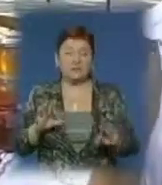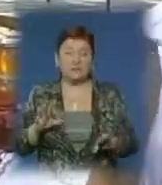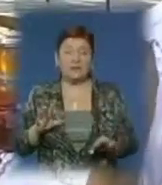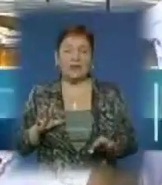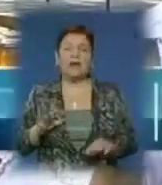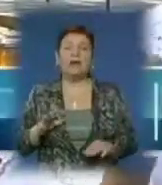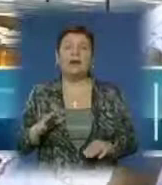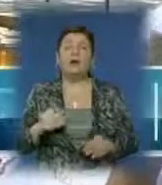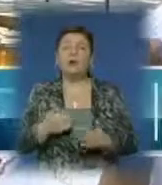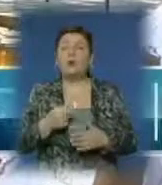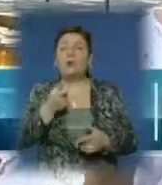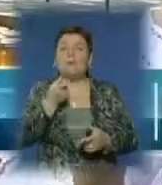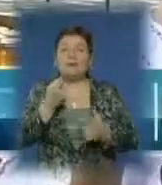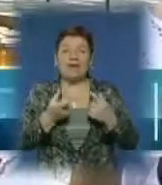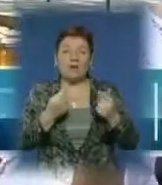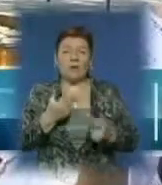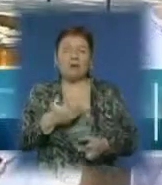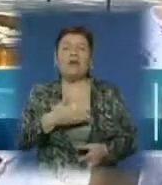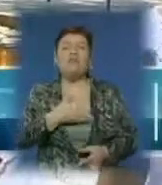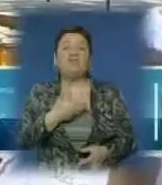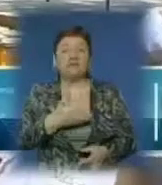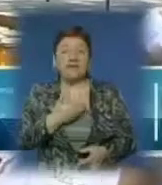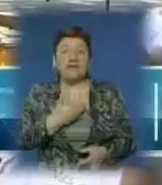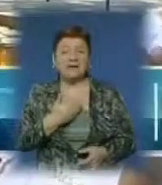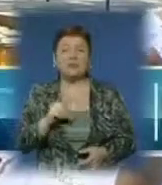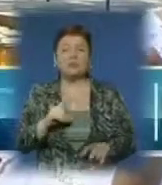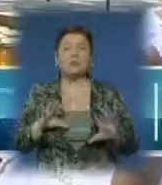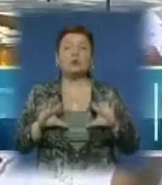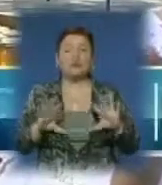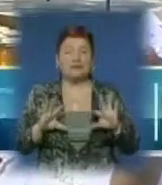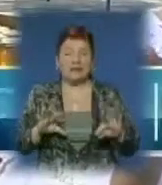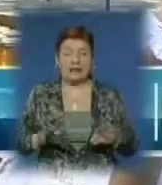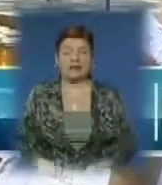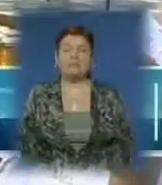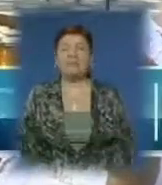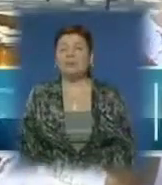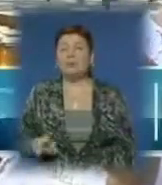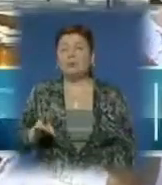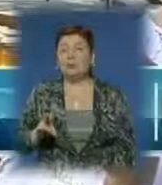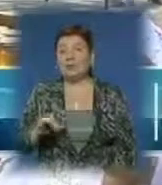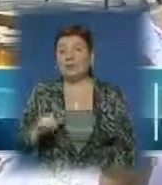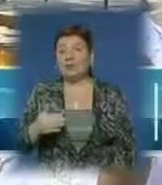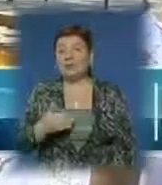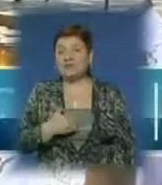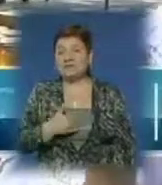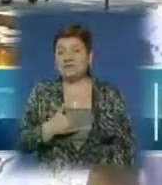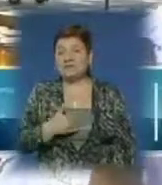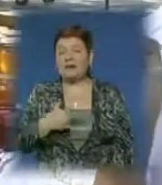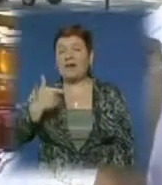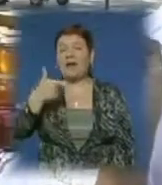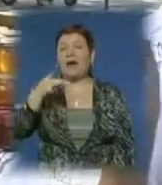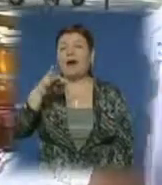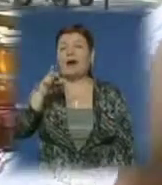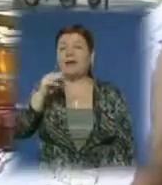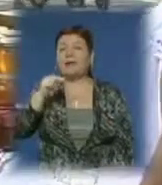мікроелементів, де більше вітамінів, що повинні розповідати. Ну, і хотілося б також гречаною мед, дуже